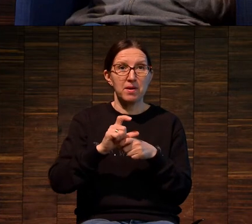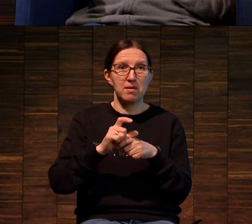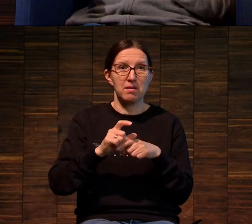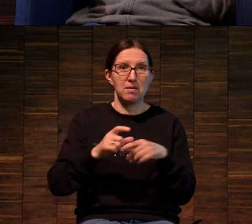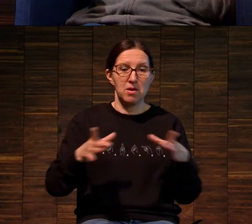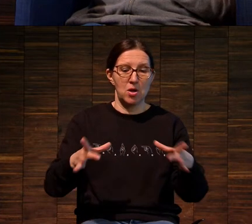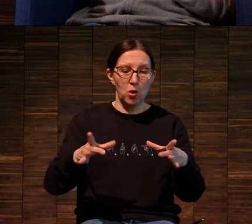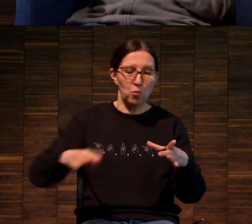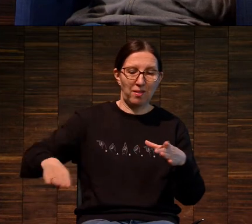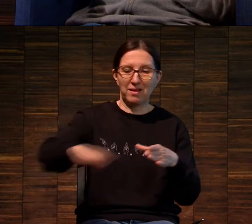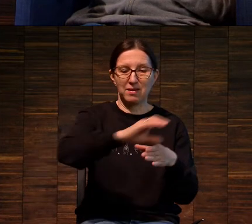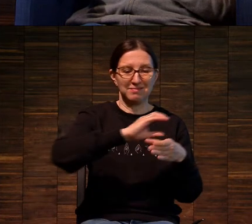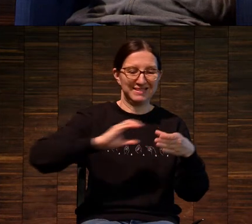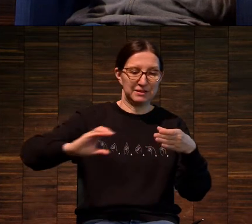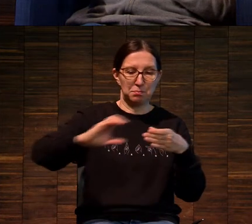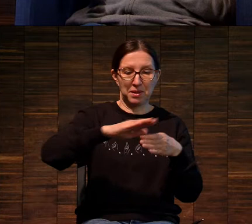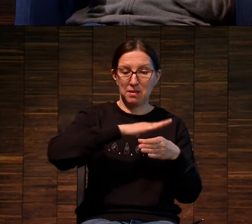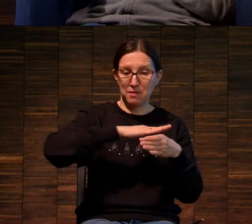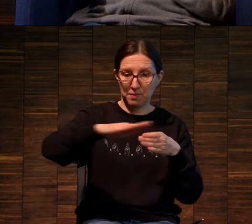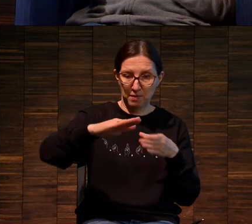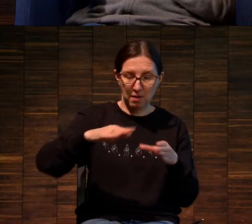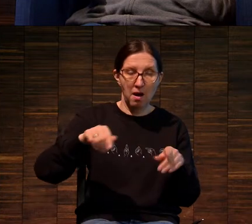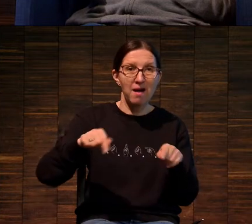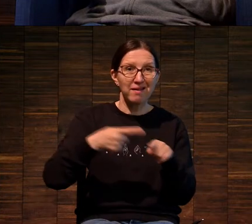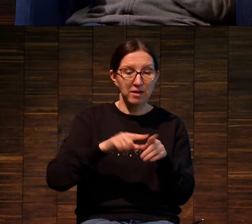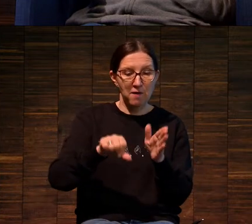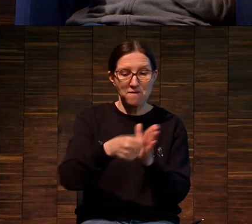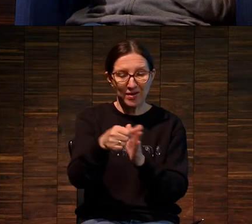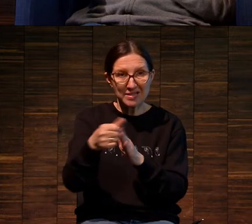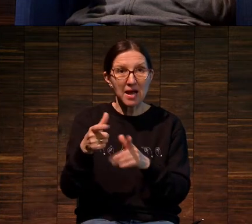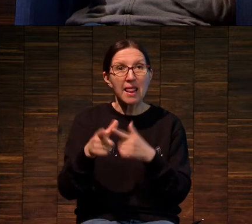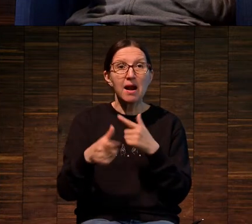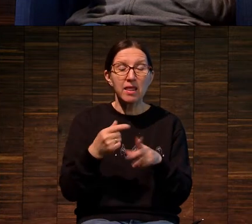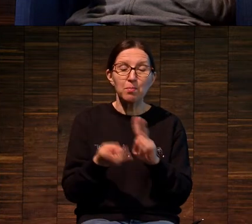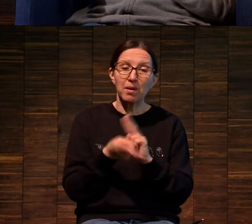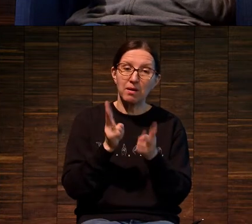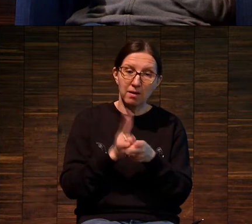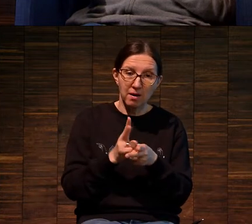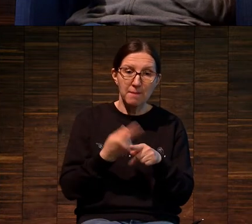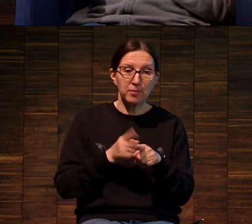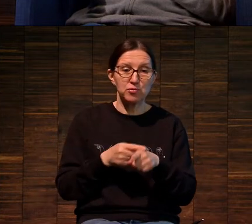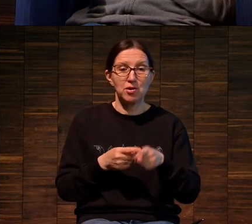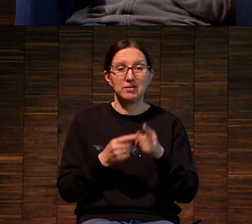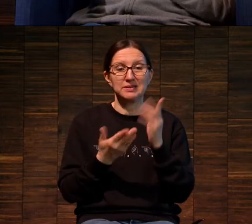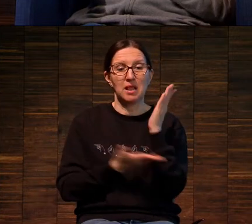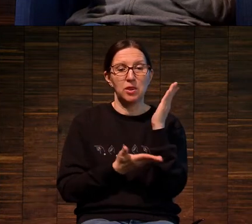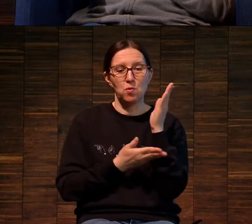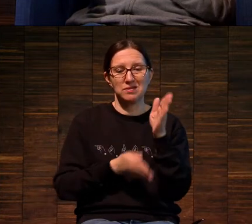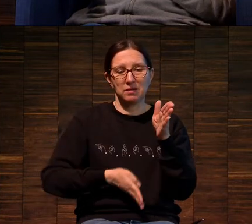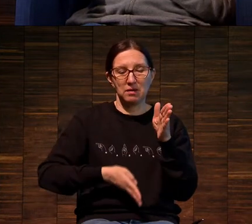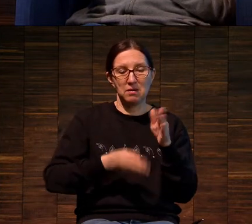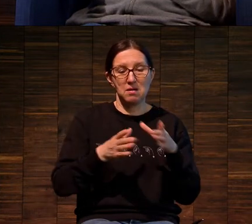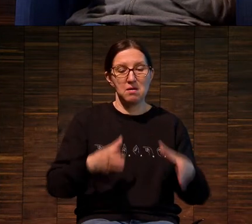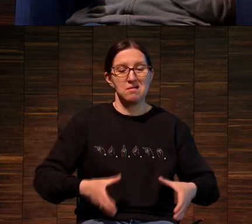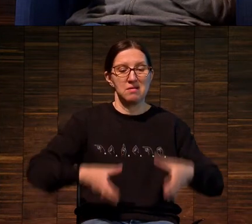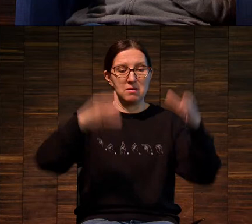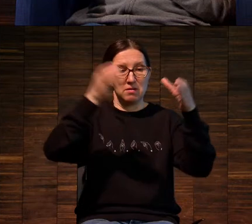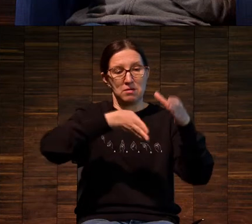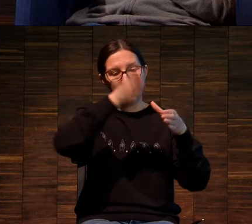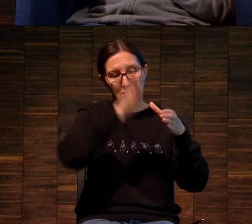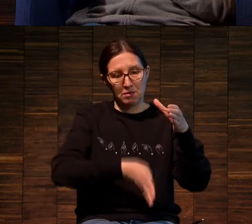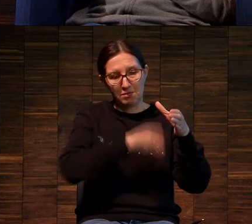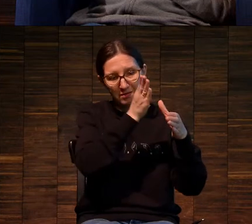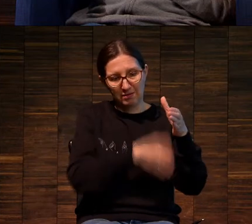Первое, что приходит на ум, когда мы вспоминаем обрезные гравюры, это Дюрер.